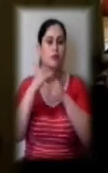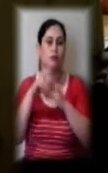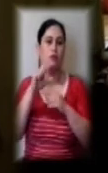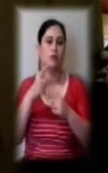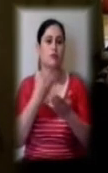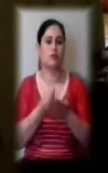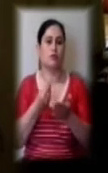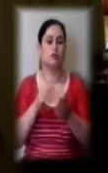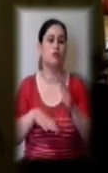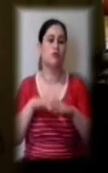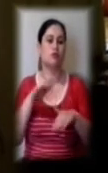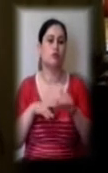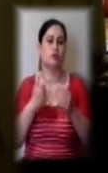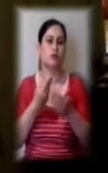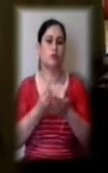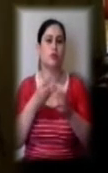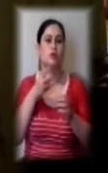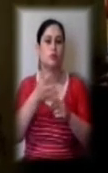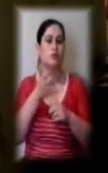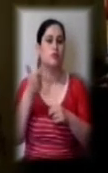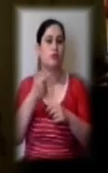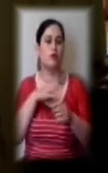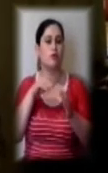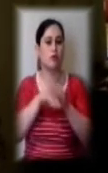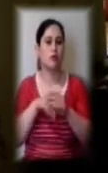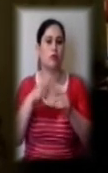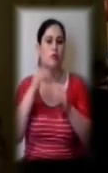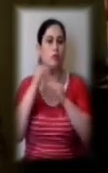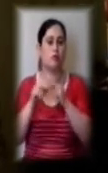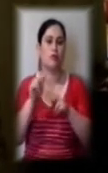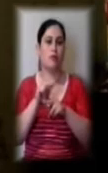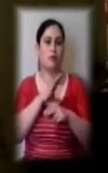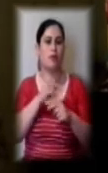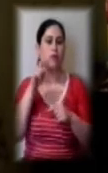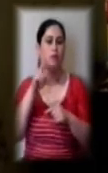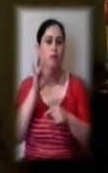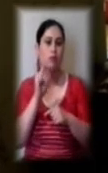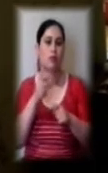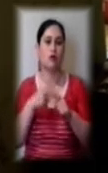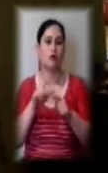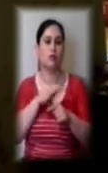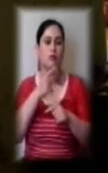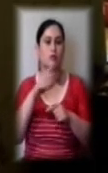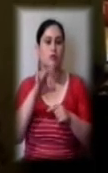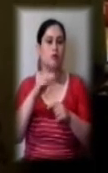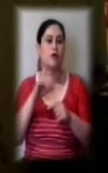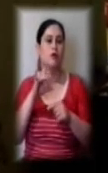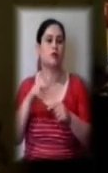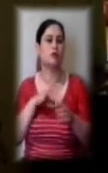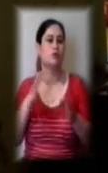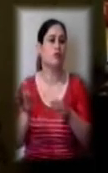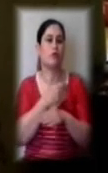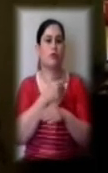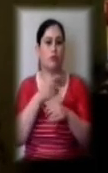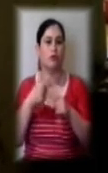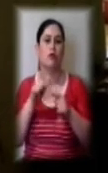засобами. Три з половиною тисячі вклали і покрили дах, починаючи з того боку. Був один смерч, зірвало з цього боку дах. На цьому боці